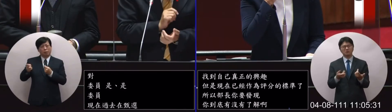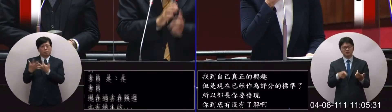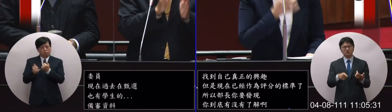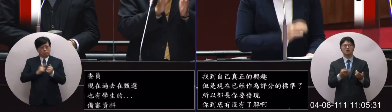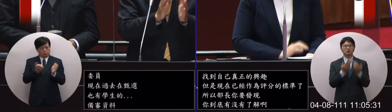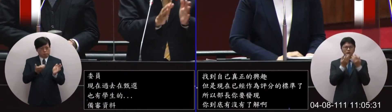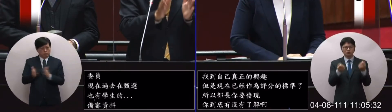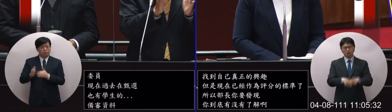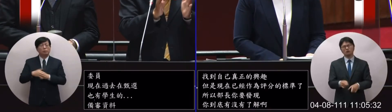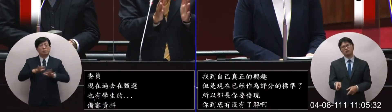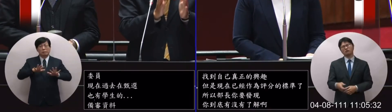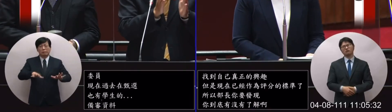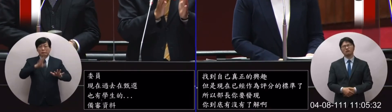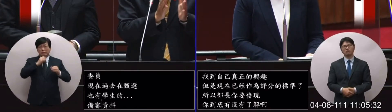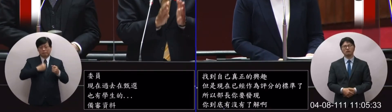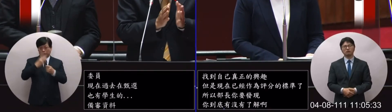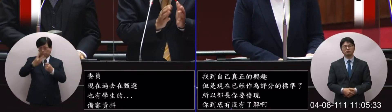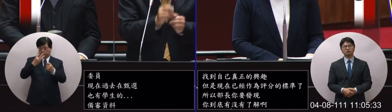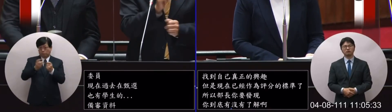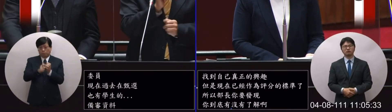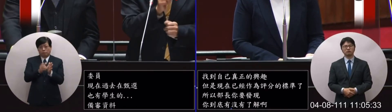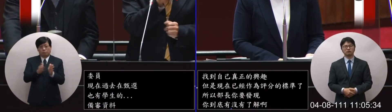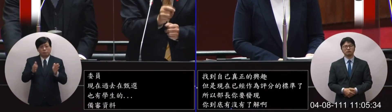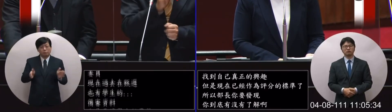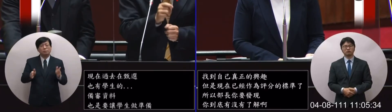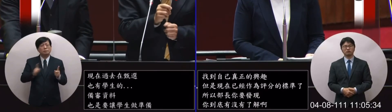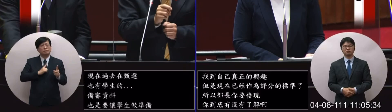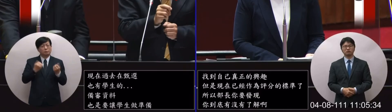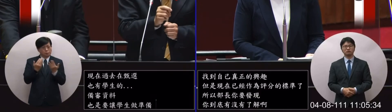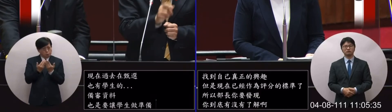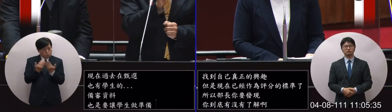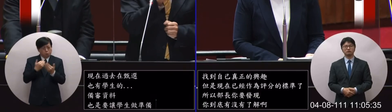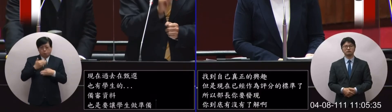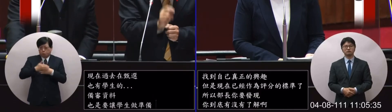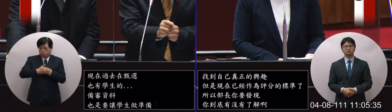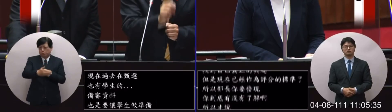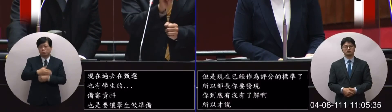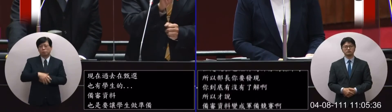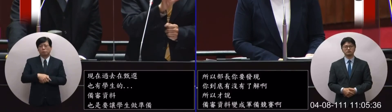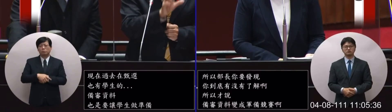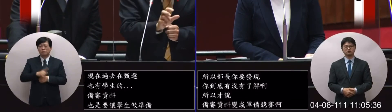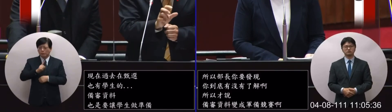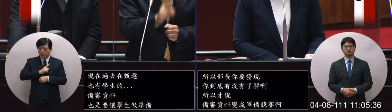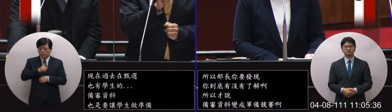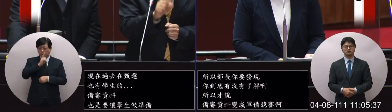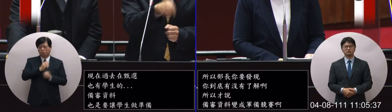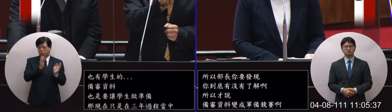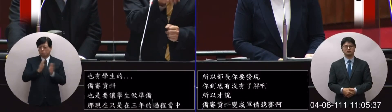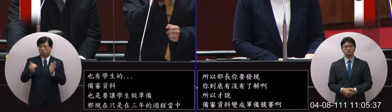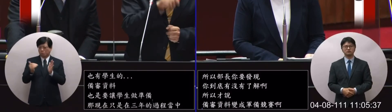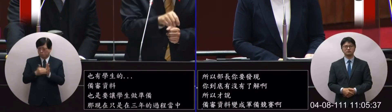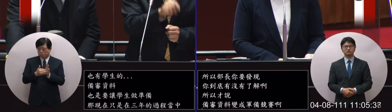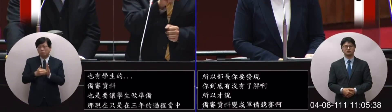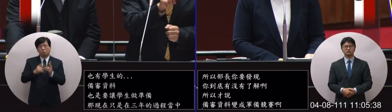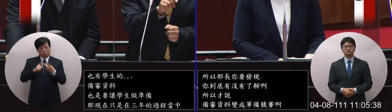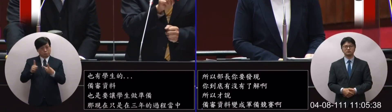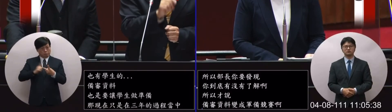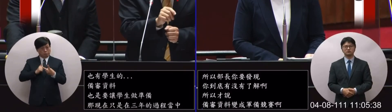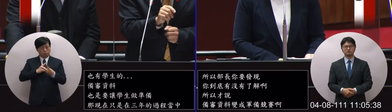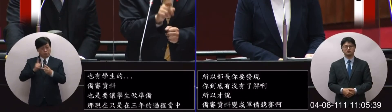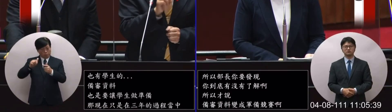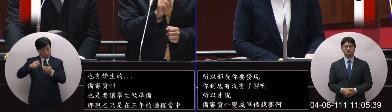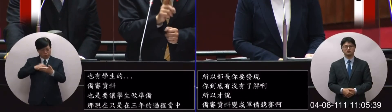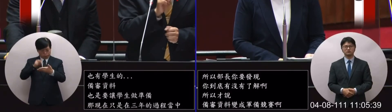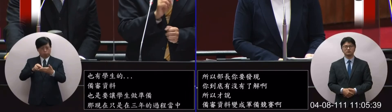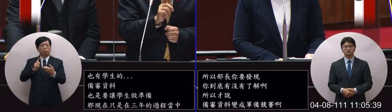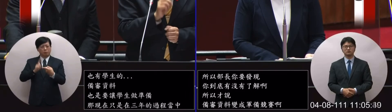做準備那現在只是在三年的過程當中他在學習的過程當中經過他的整理也得到他認可老師